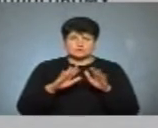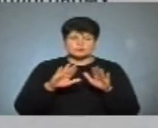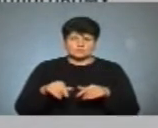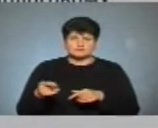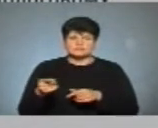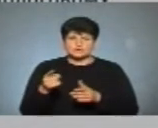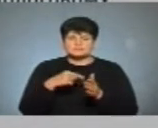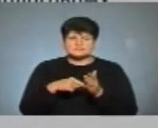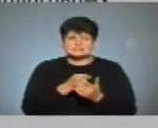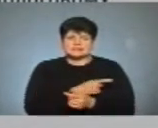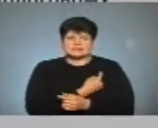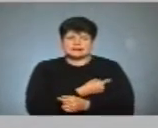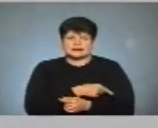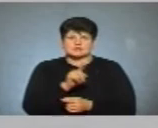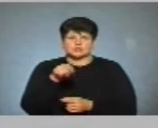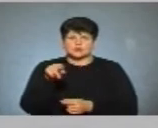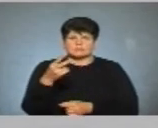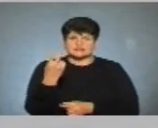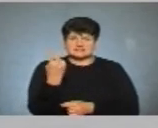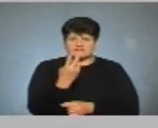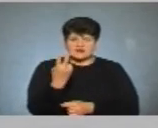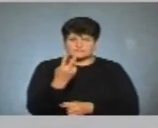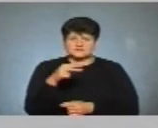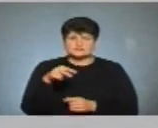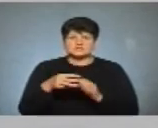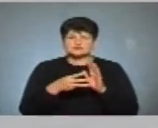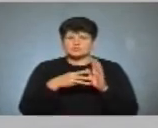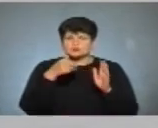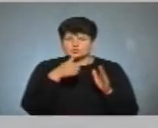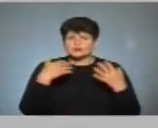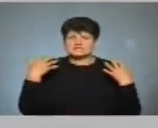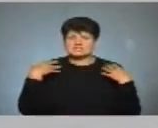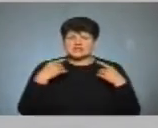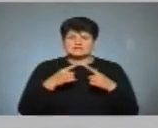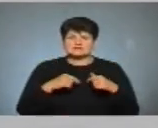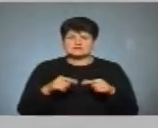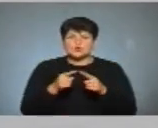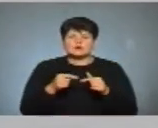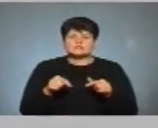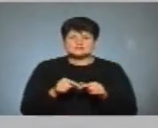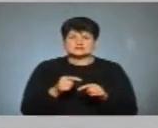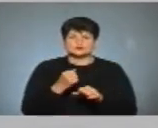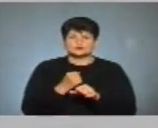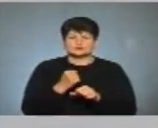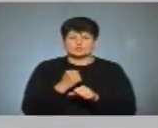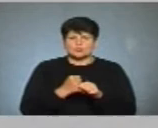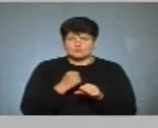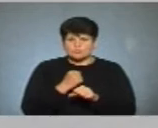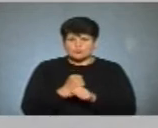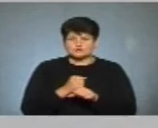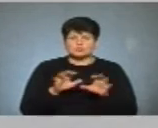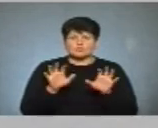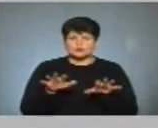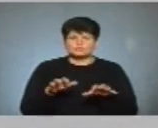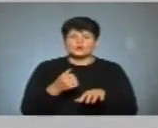Тернопільській міській лікарні номер 2. З 2008 року начальник відділу організаційно-методичної та кадрової роботи в